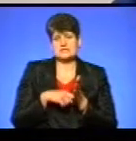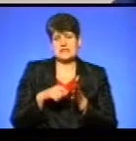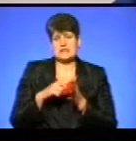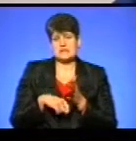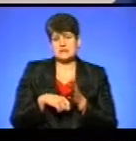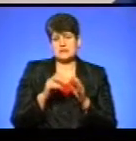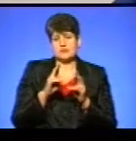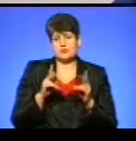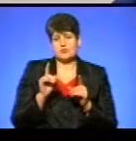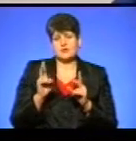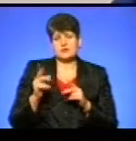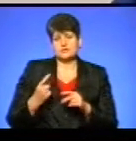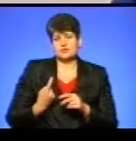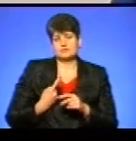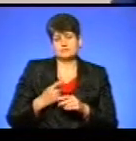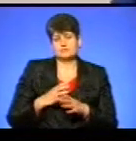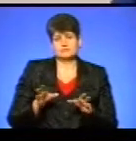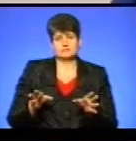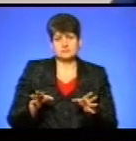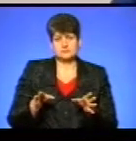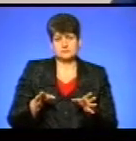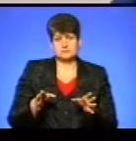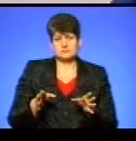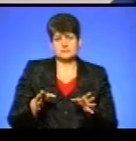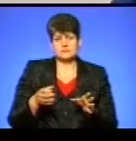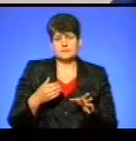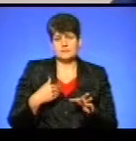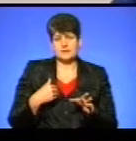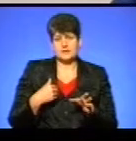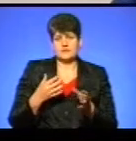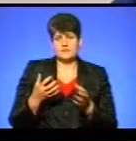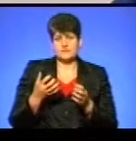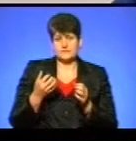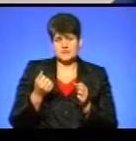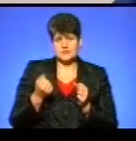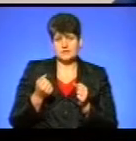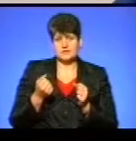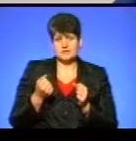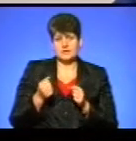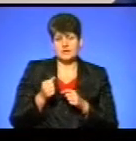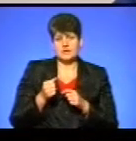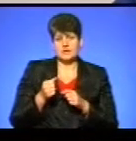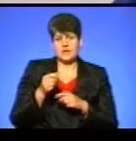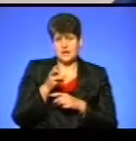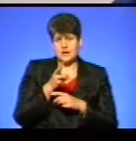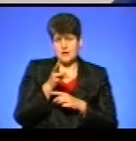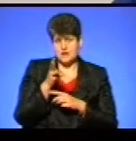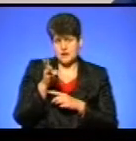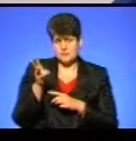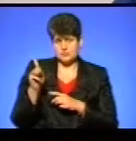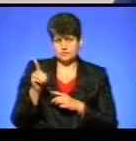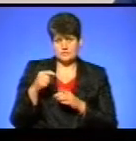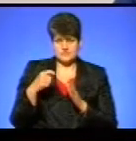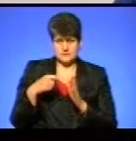подвір'ї, крім стражбих собак, не було. Я з собою взяв, звичайно, і камеру, щоб це все